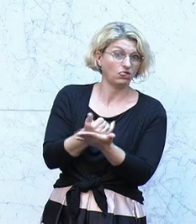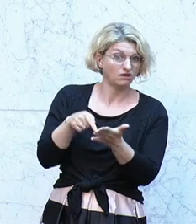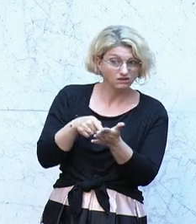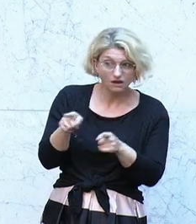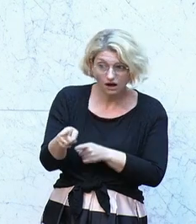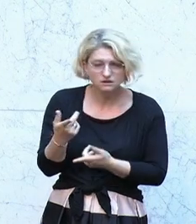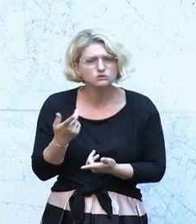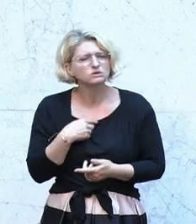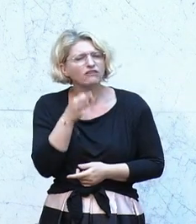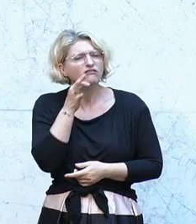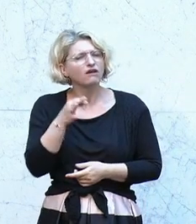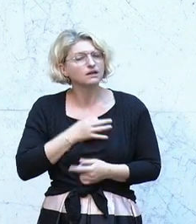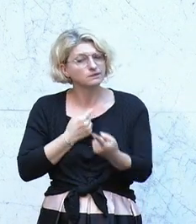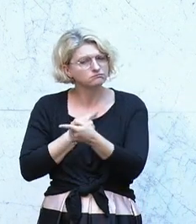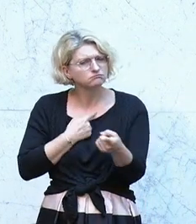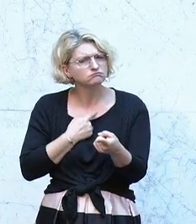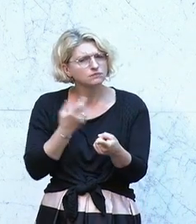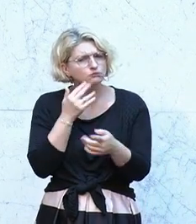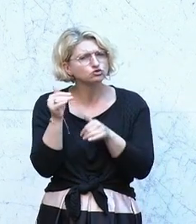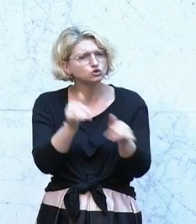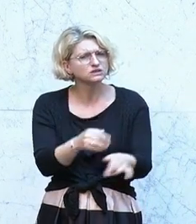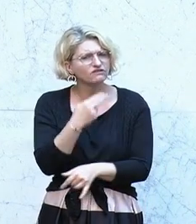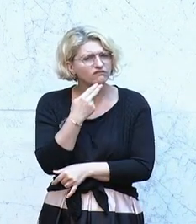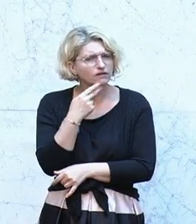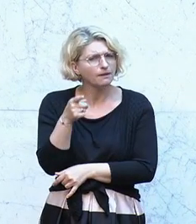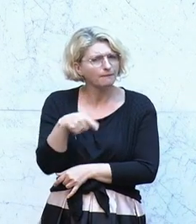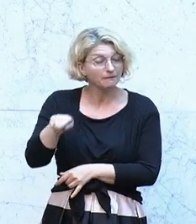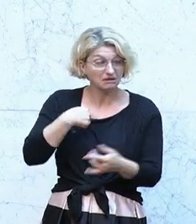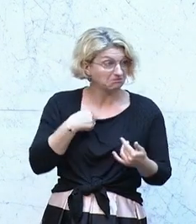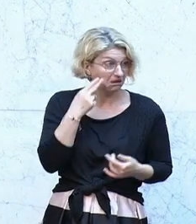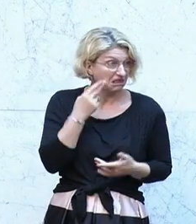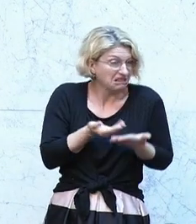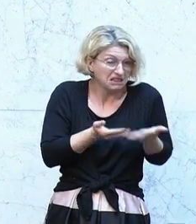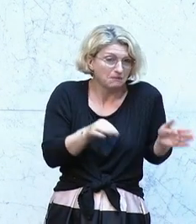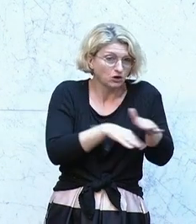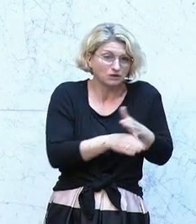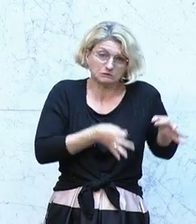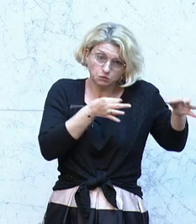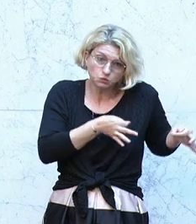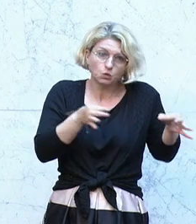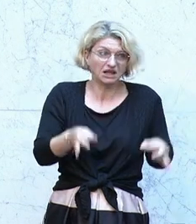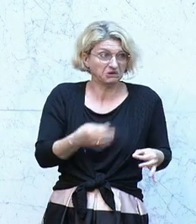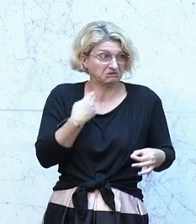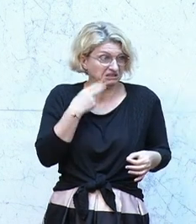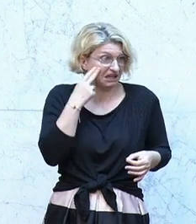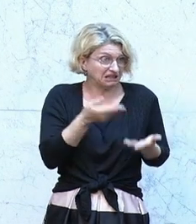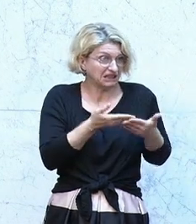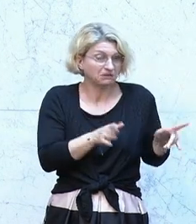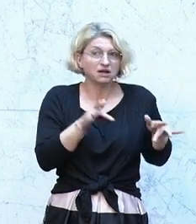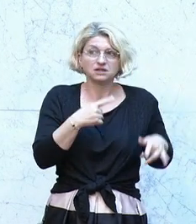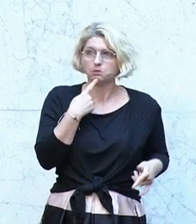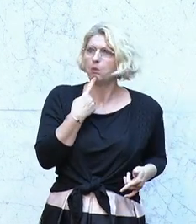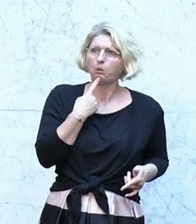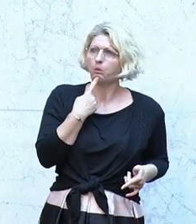wollen Sie eigentlich beschützen? Ich kenne keinen rechtschaffenden Unternehmer oder Unternehmerin, die wirklich ein Problem